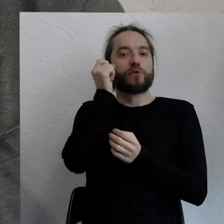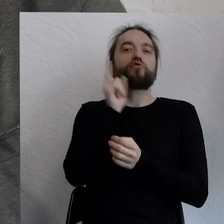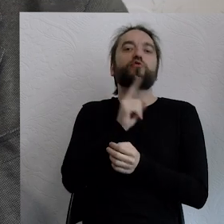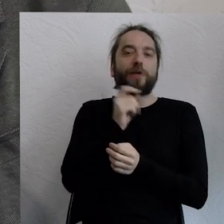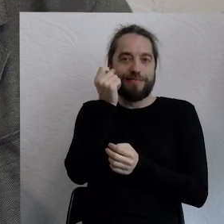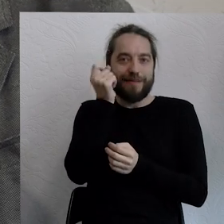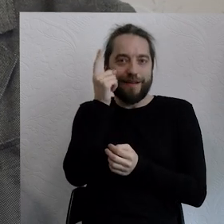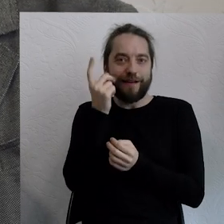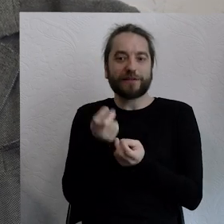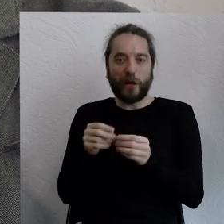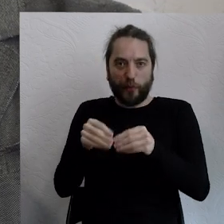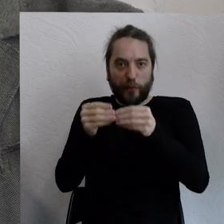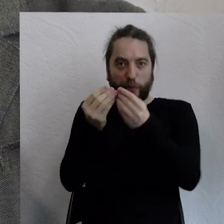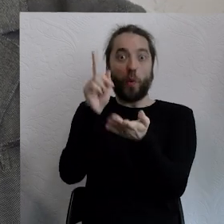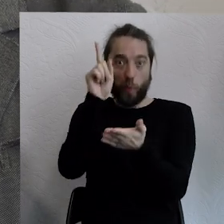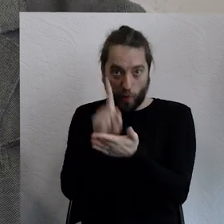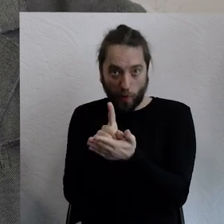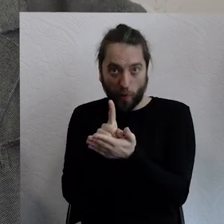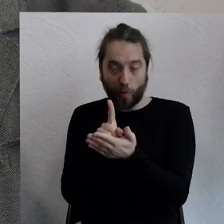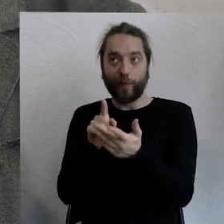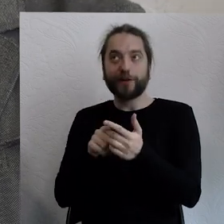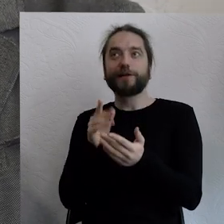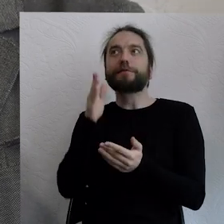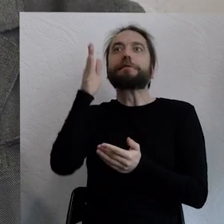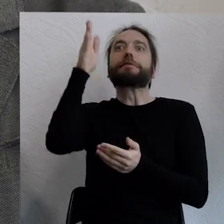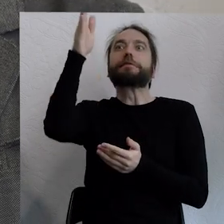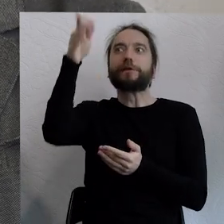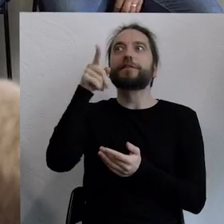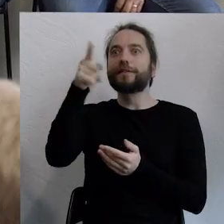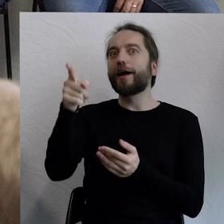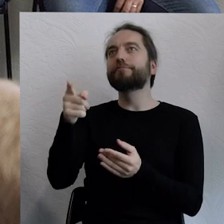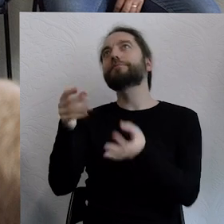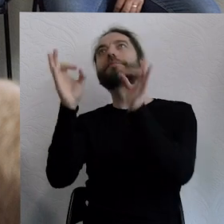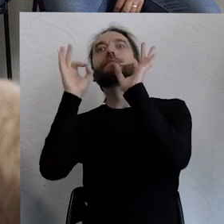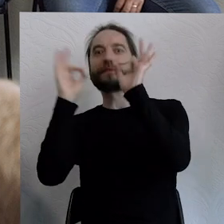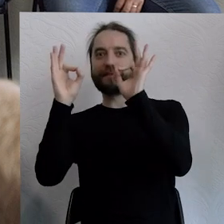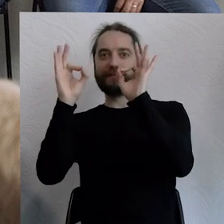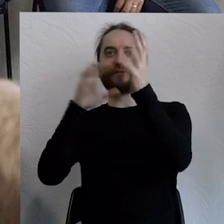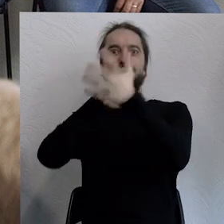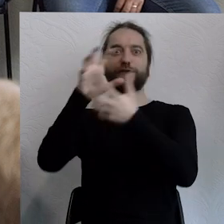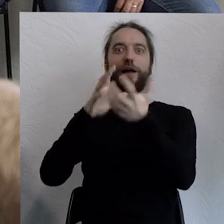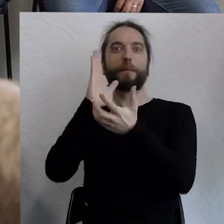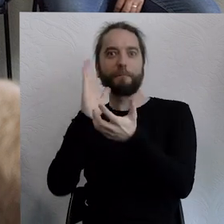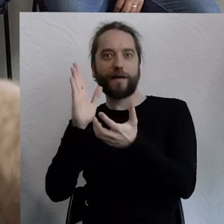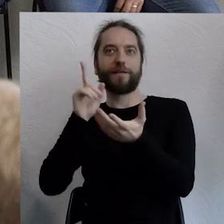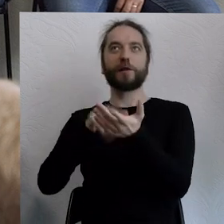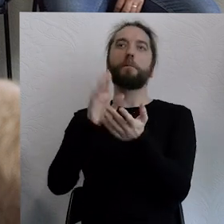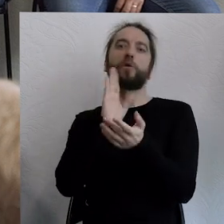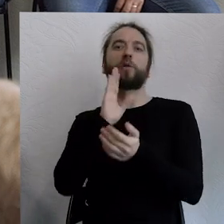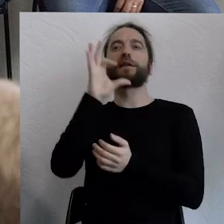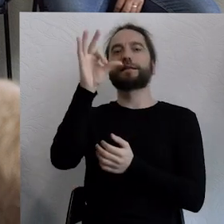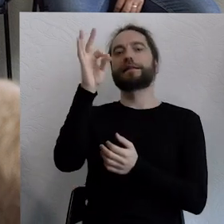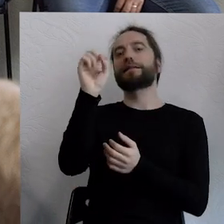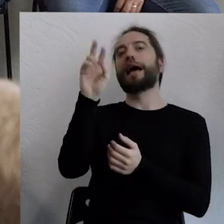start-trackowego idealizmu. I ten idealizm widzę, kiedy wspólnie odbudowujemy